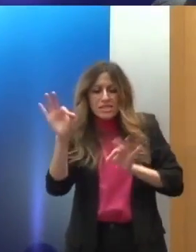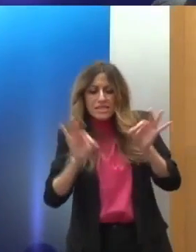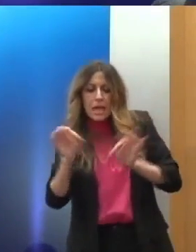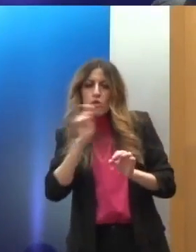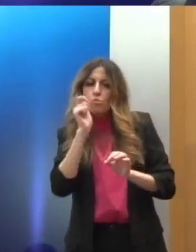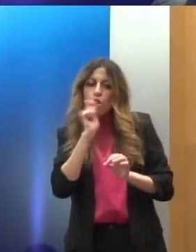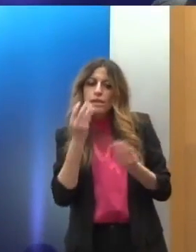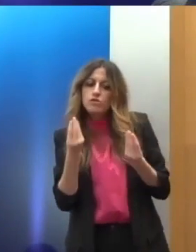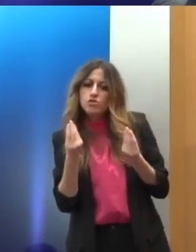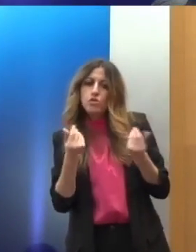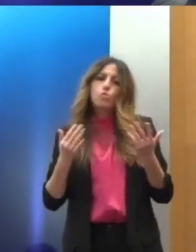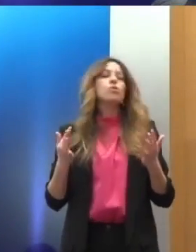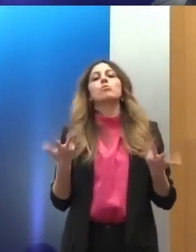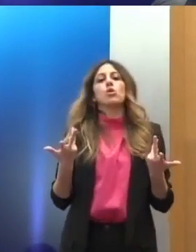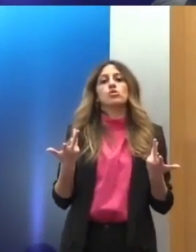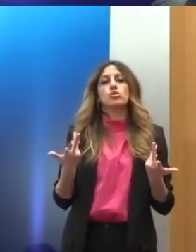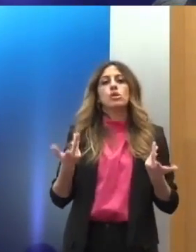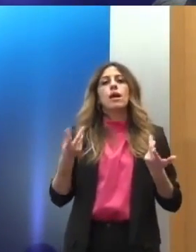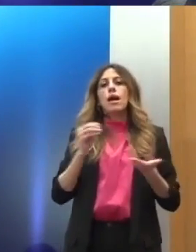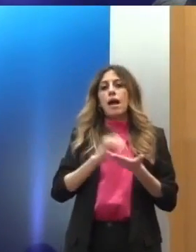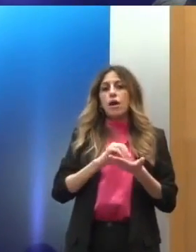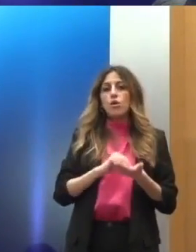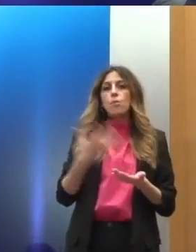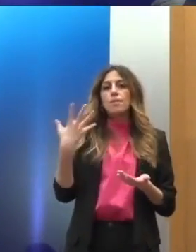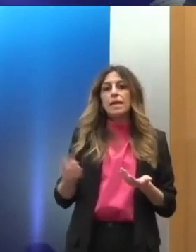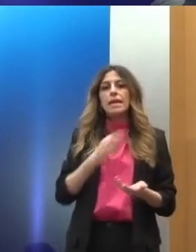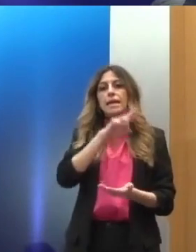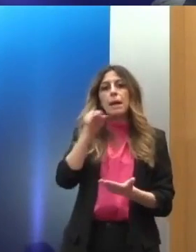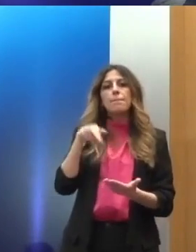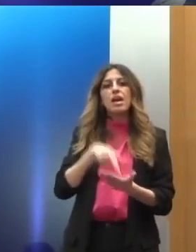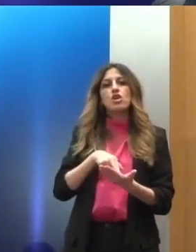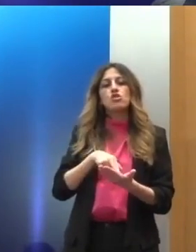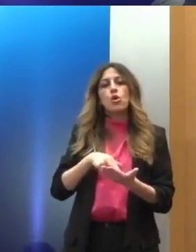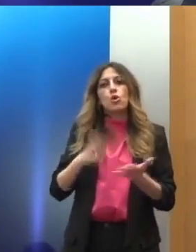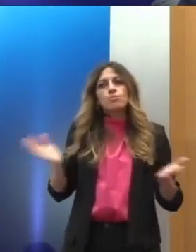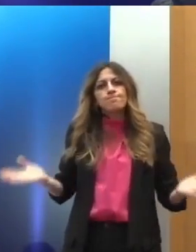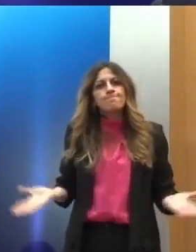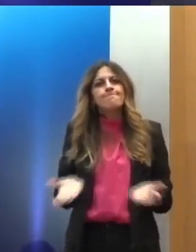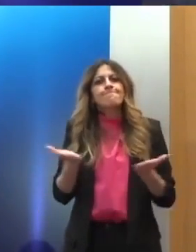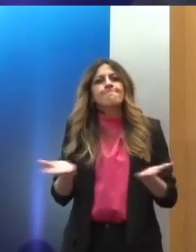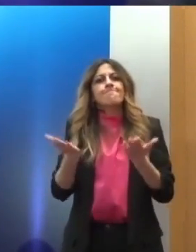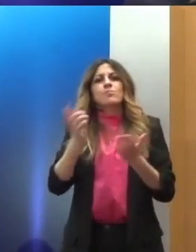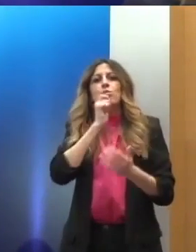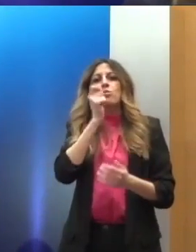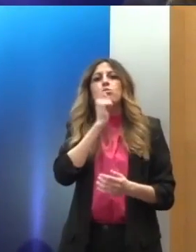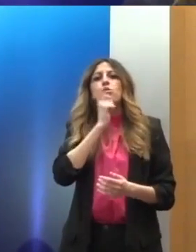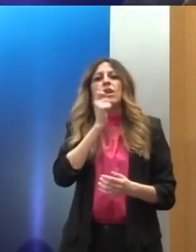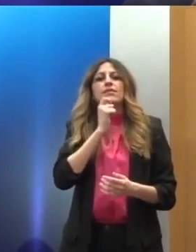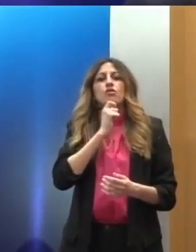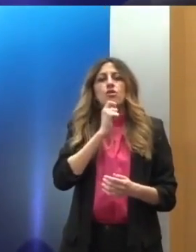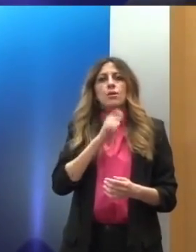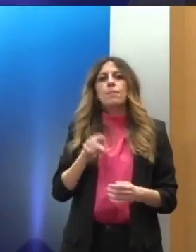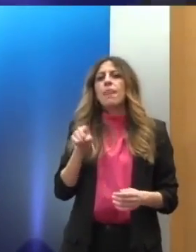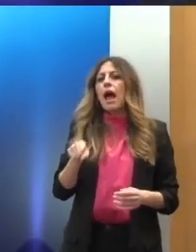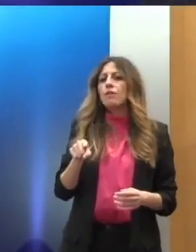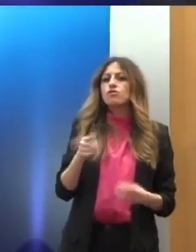Ταυτοχρόνως όμως, να έχουμε και έναν ρόλο ενίσχυσης, προώθησης συγκεκριμένων πολιτικών. Αυτό γίνεται όχι